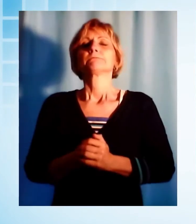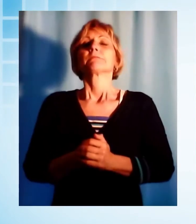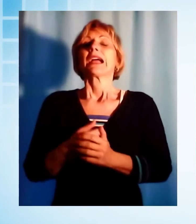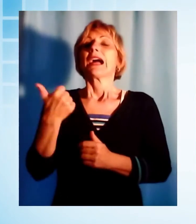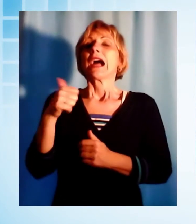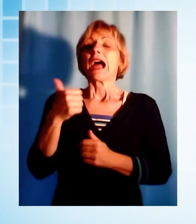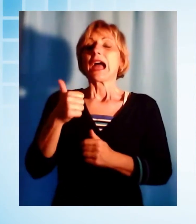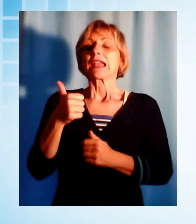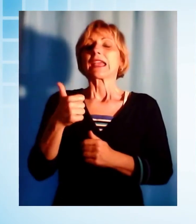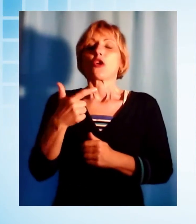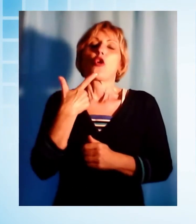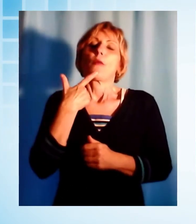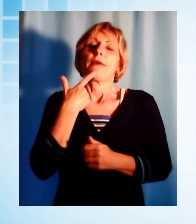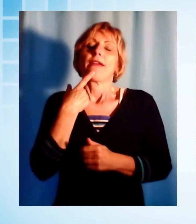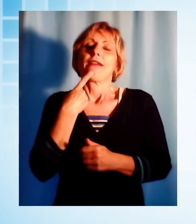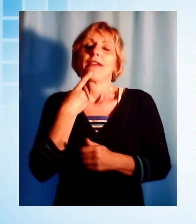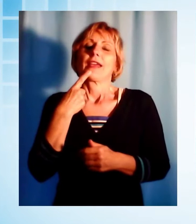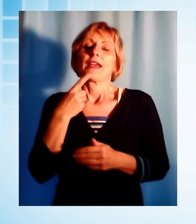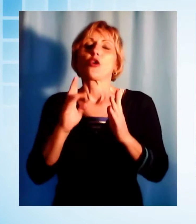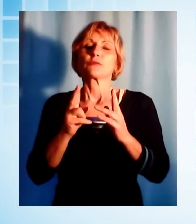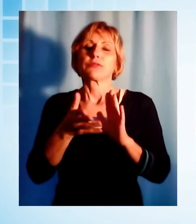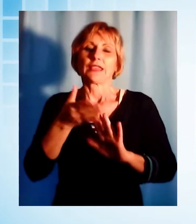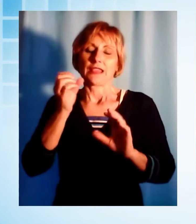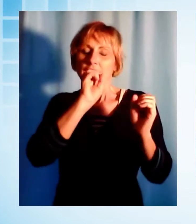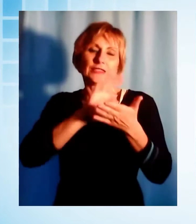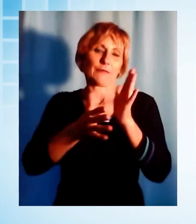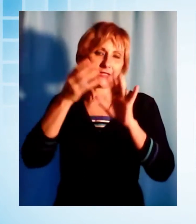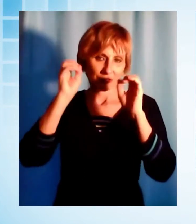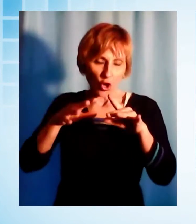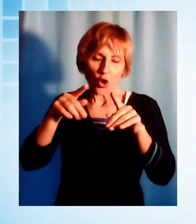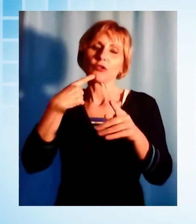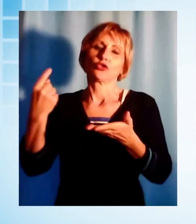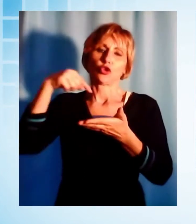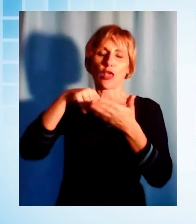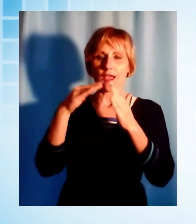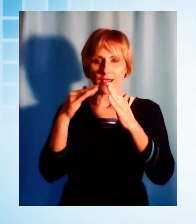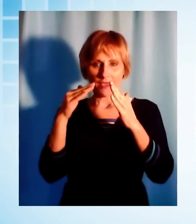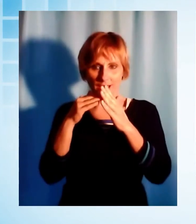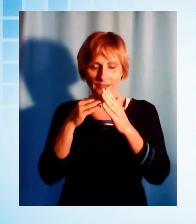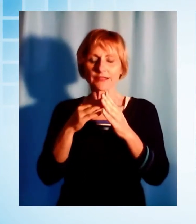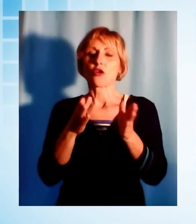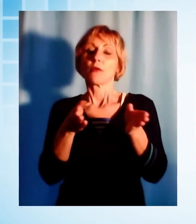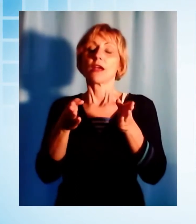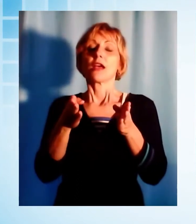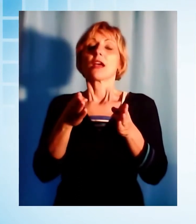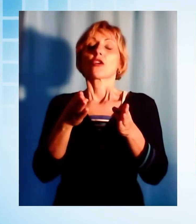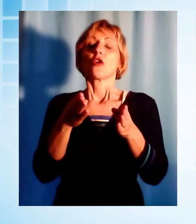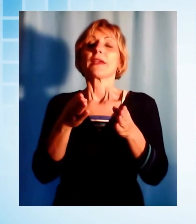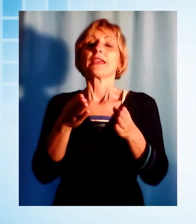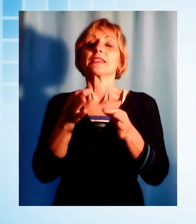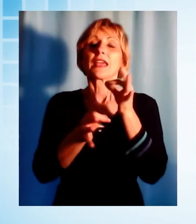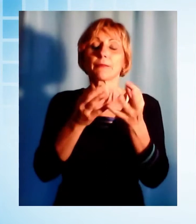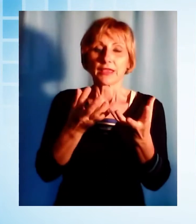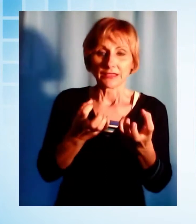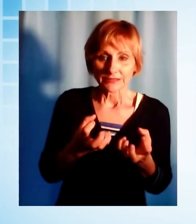dimissioni dai reparti, sia reparti Covid che terapie intensive. Le dimissioni